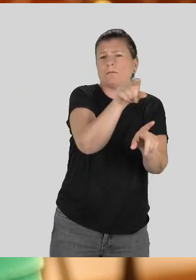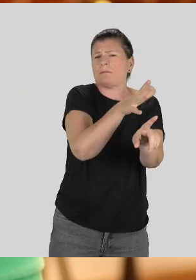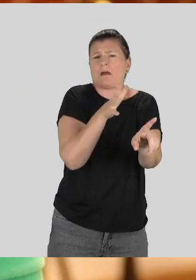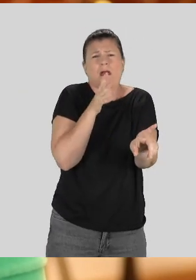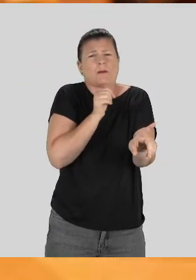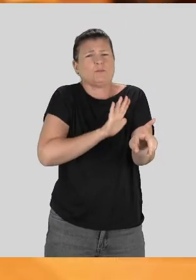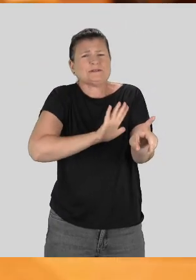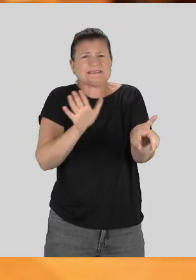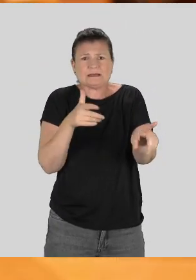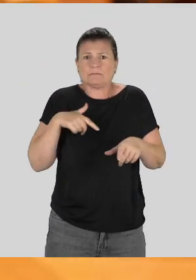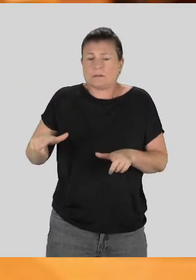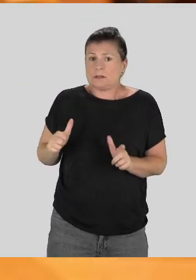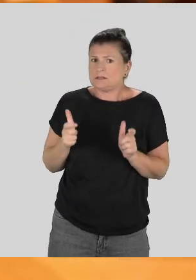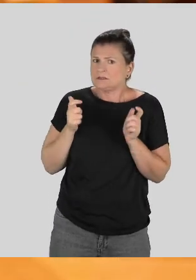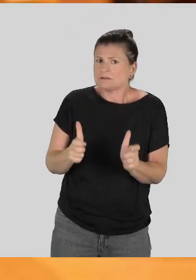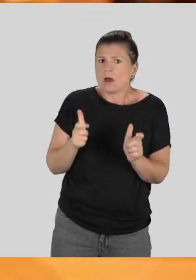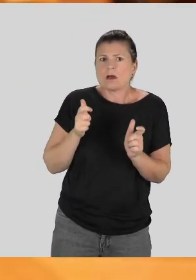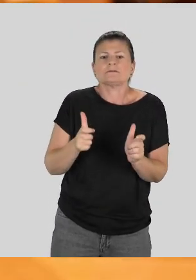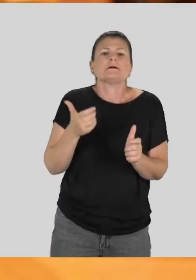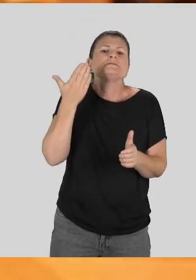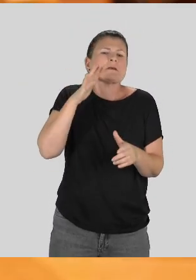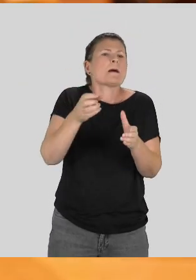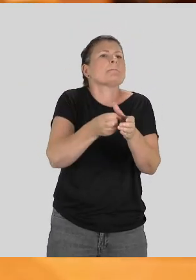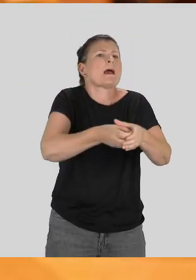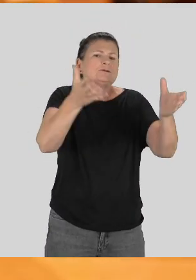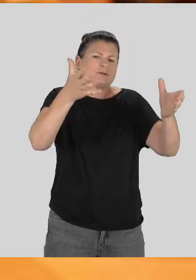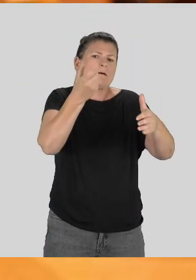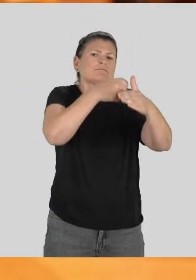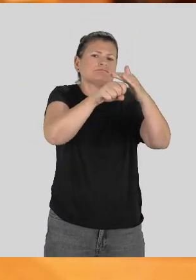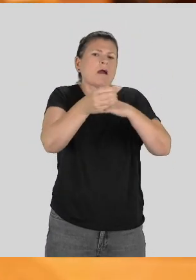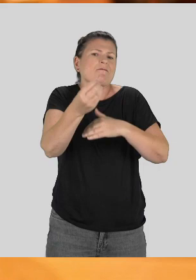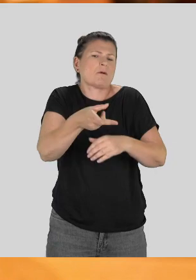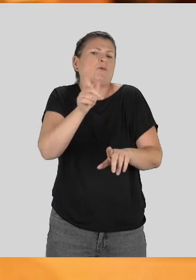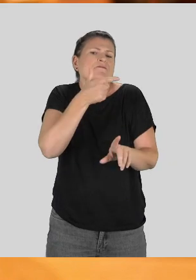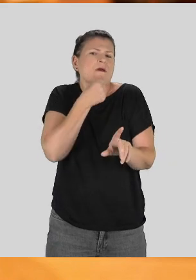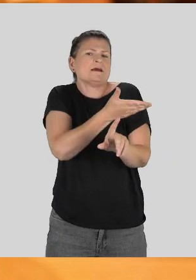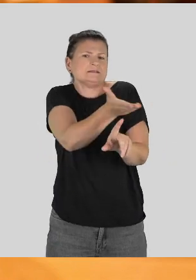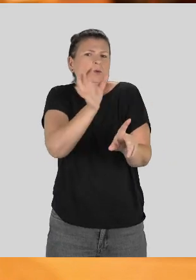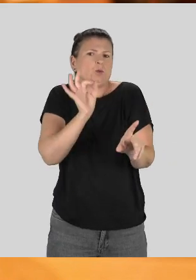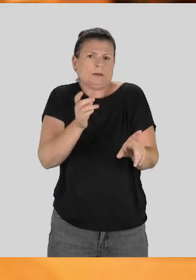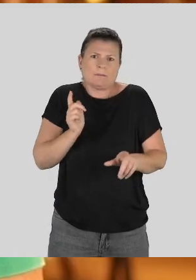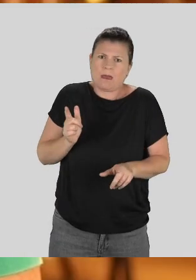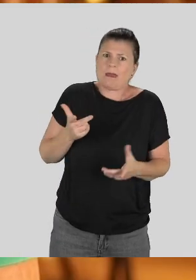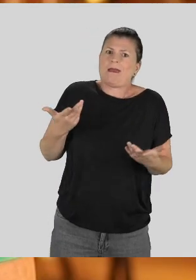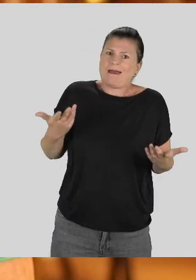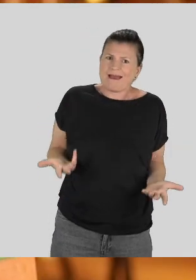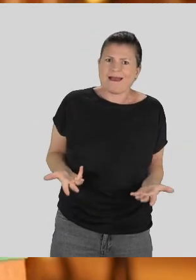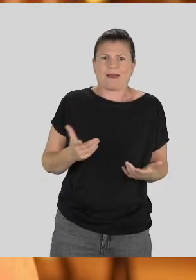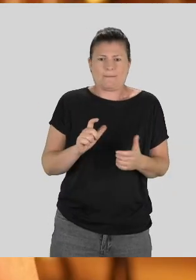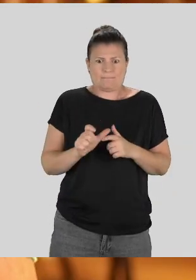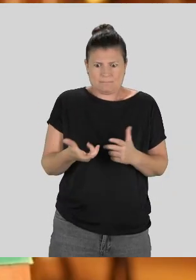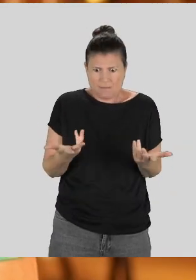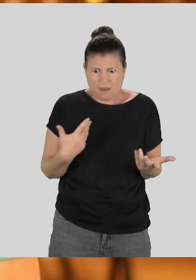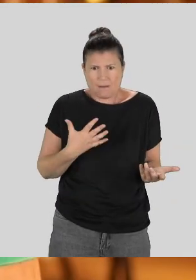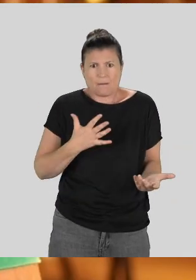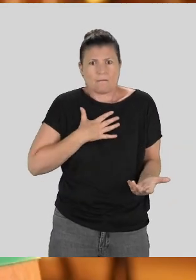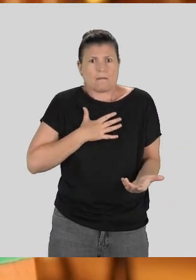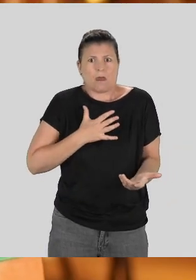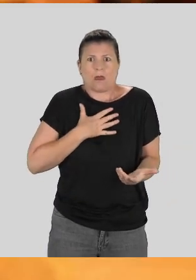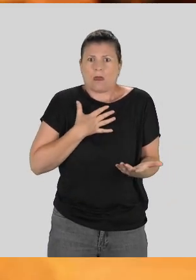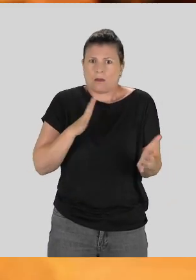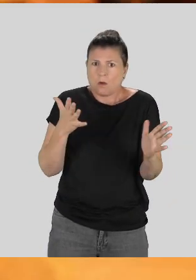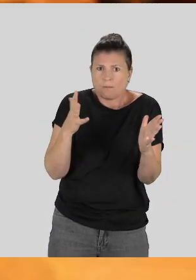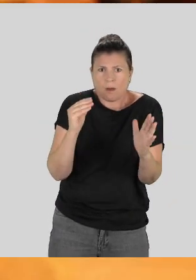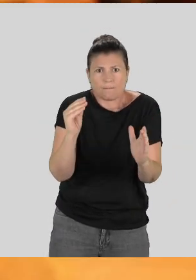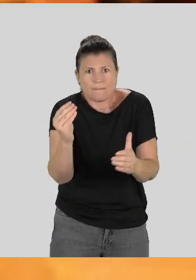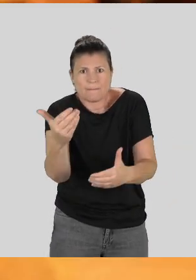n'y arriveront jamais, on sait qu'on a eu de la chance même si c'est plus facile en général pour la majorité des gens d'avoir des enfants. Et donc en fait j'avais une peur de